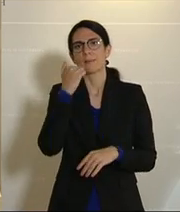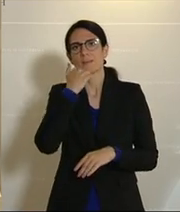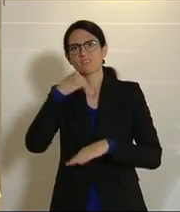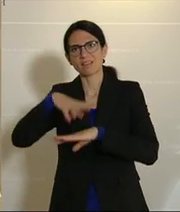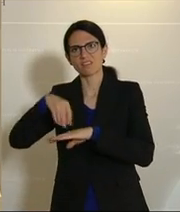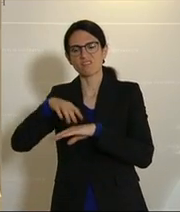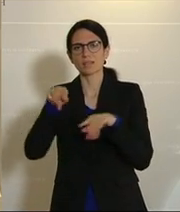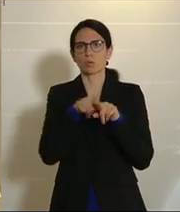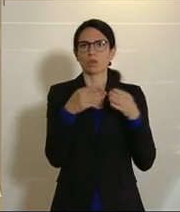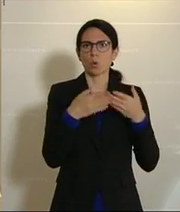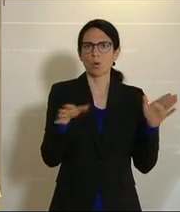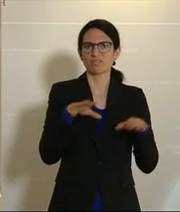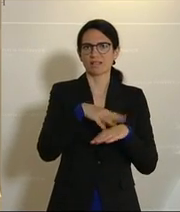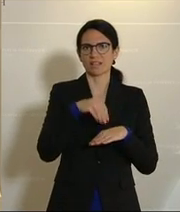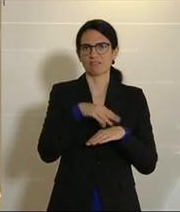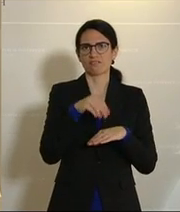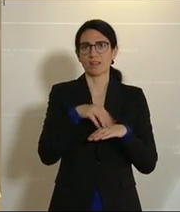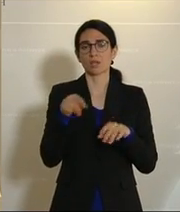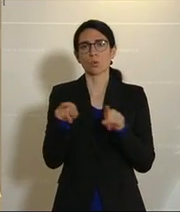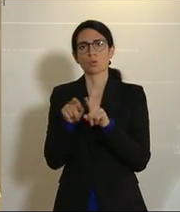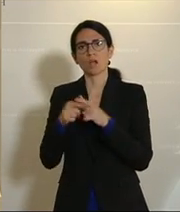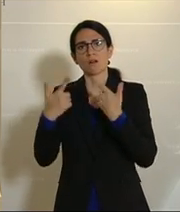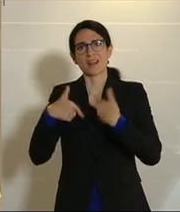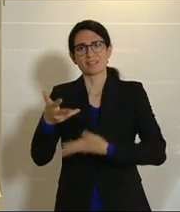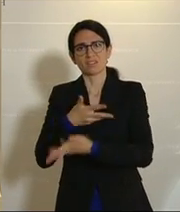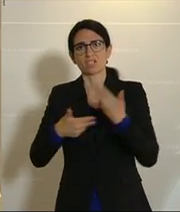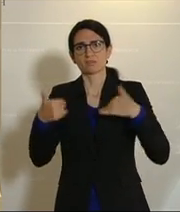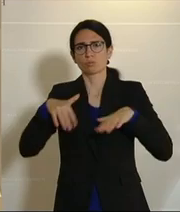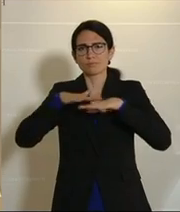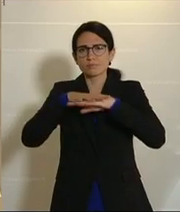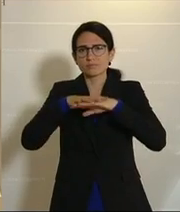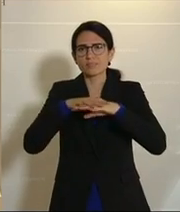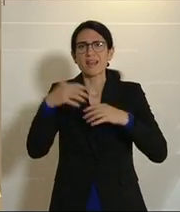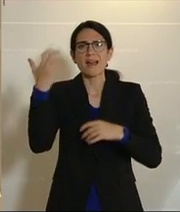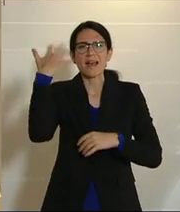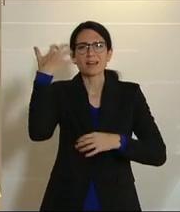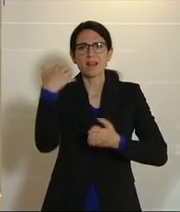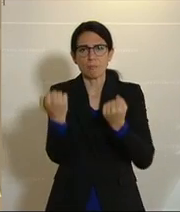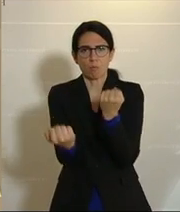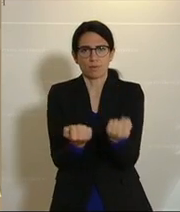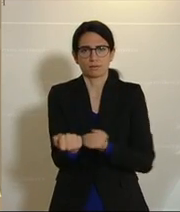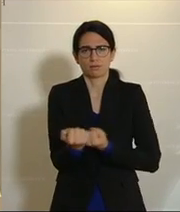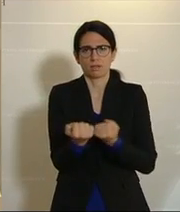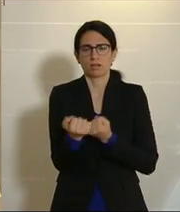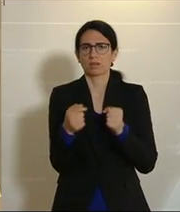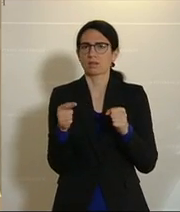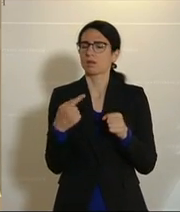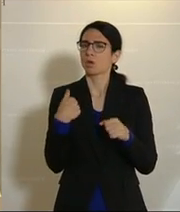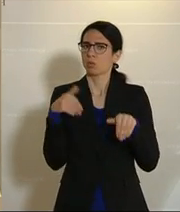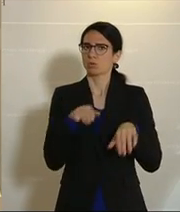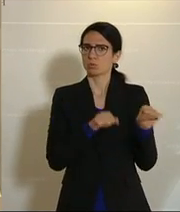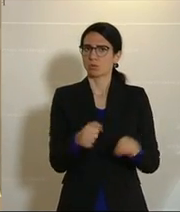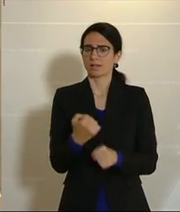öffentlichen Flächen und natürlich müssen wir auch die Landwirtschaft ins Boot holen und eine Agrarpolitik machen, die es ermöglicht, auch extensive